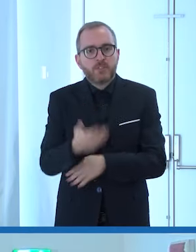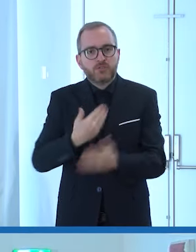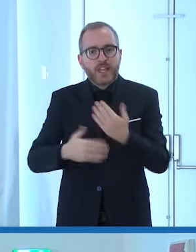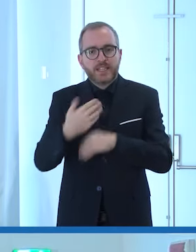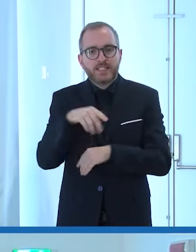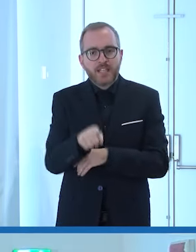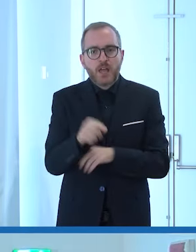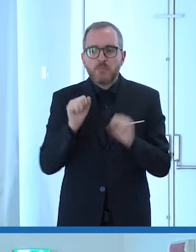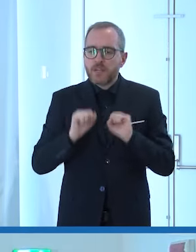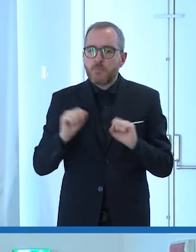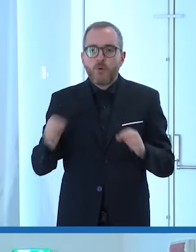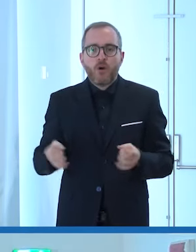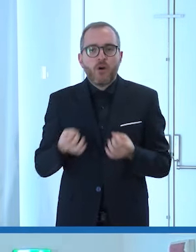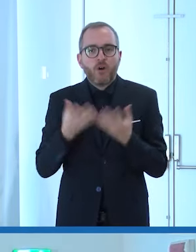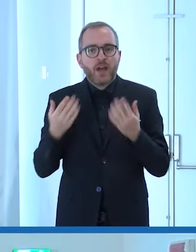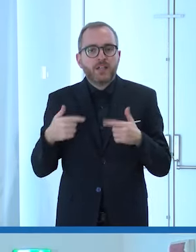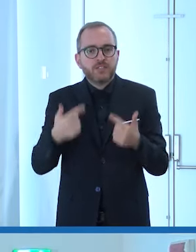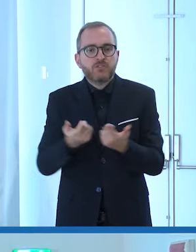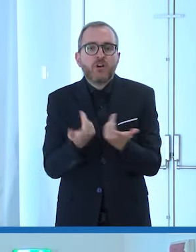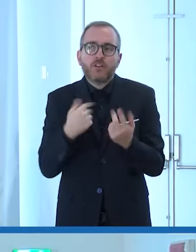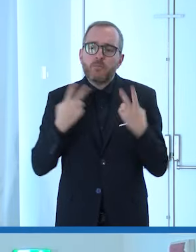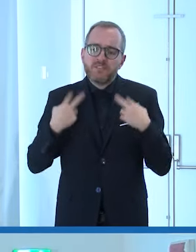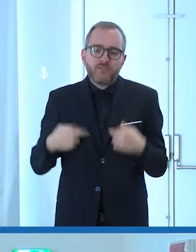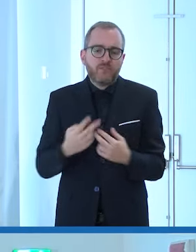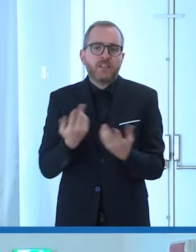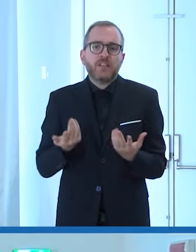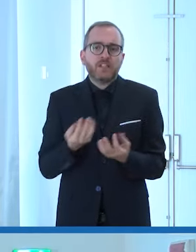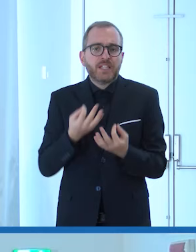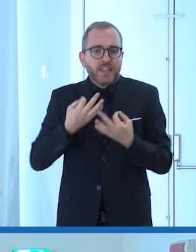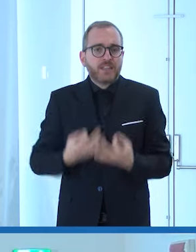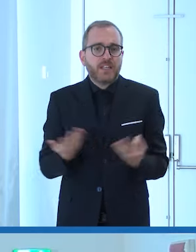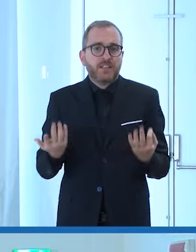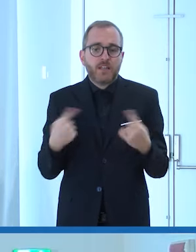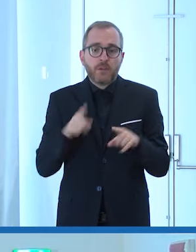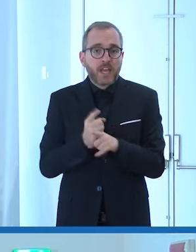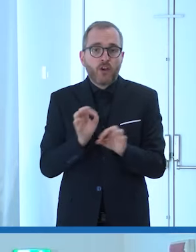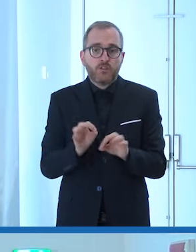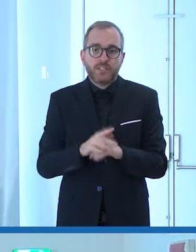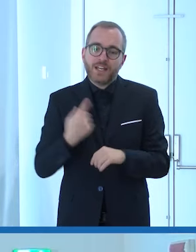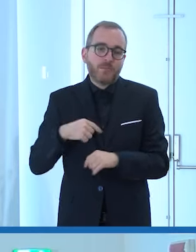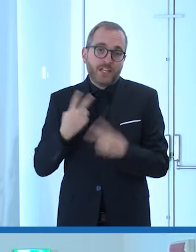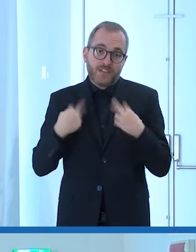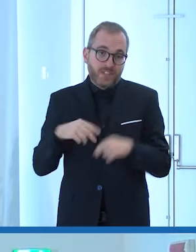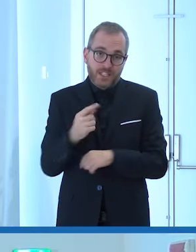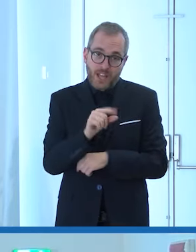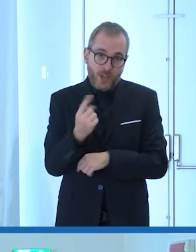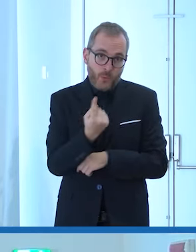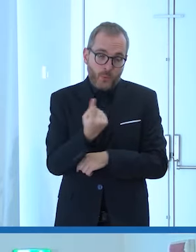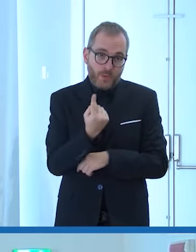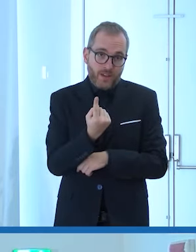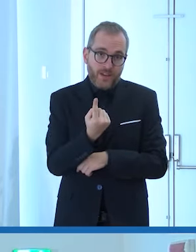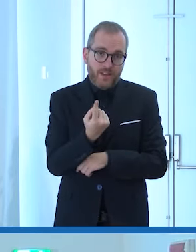di vivere una vita una vita degna come è giusto che sia anche perché ne abbiamo una sola io